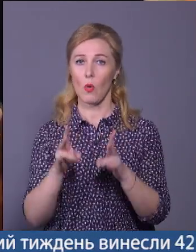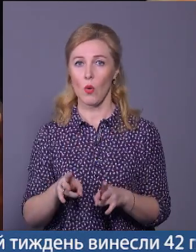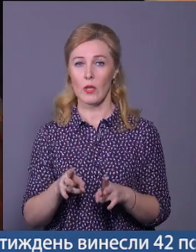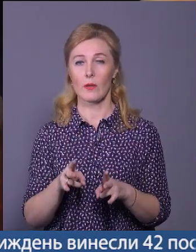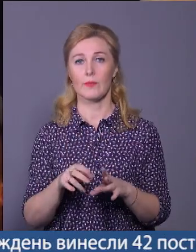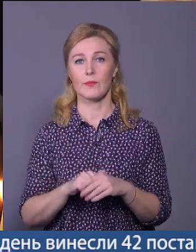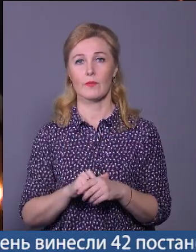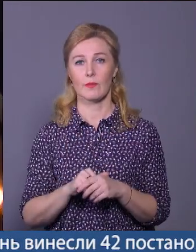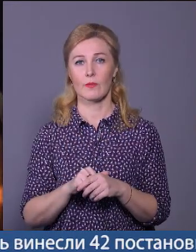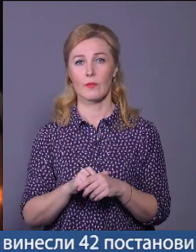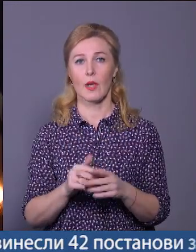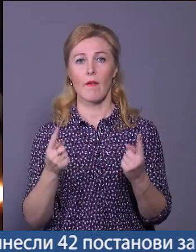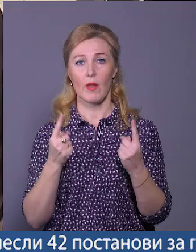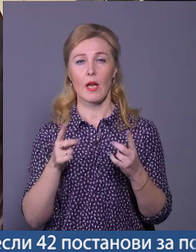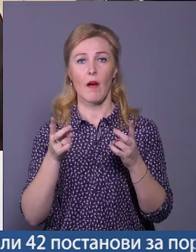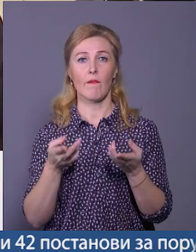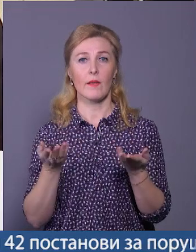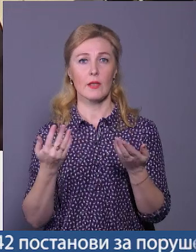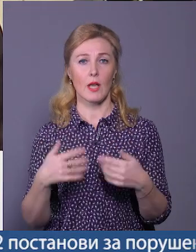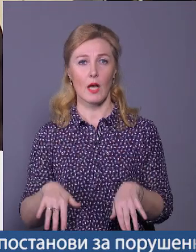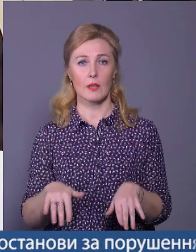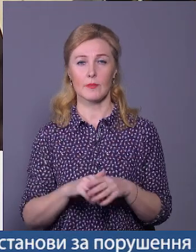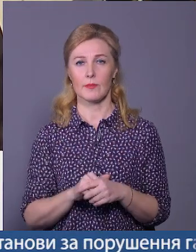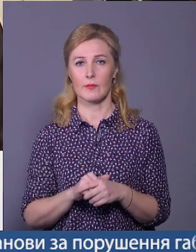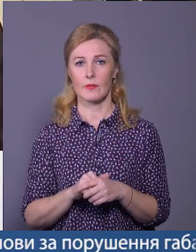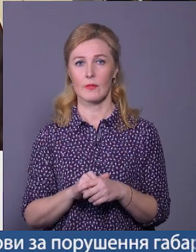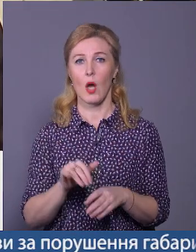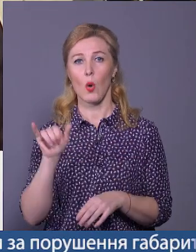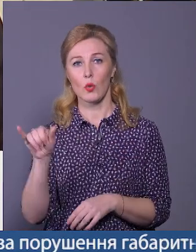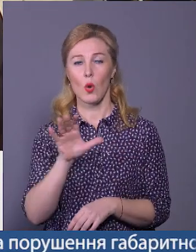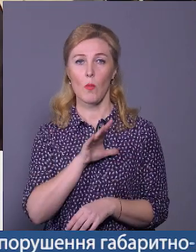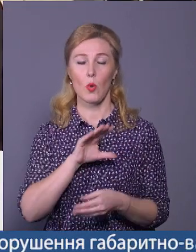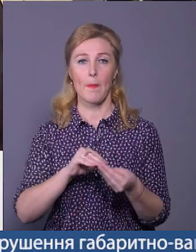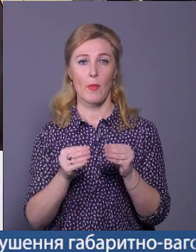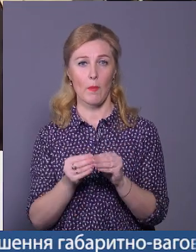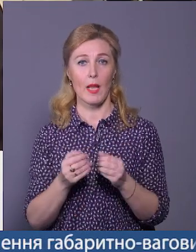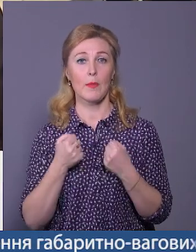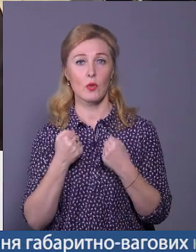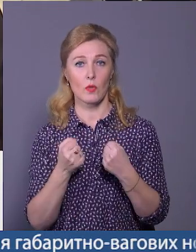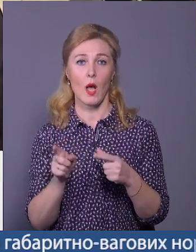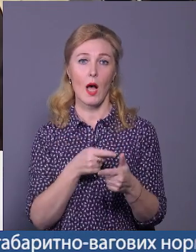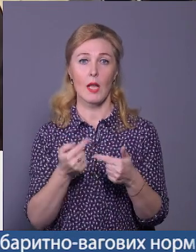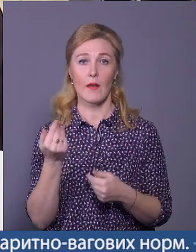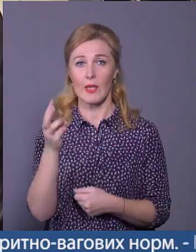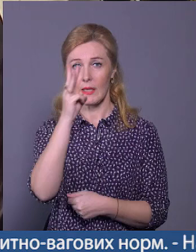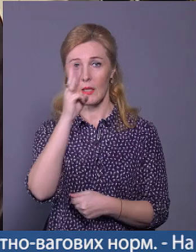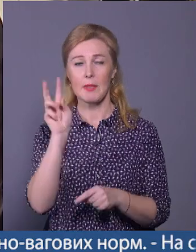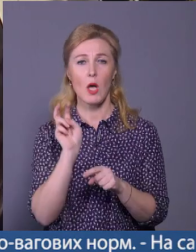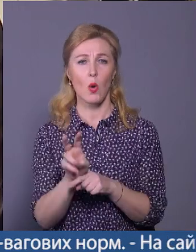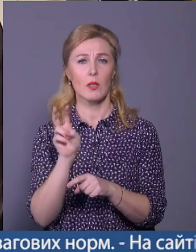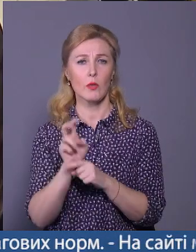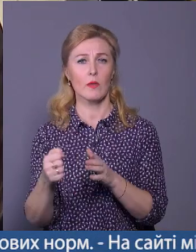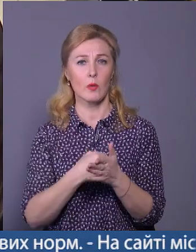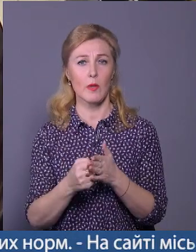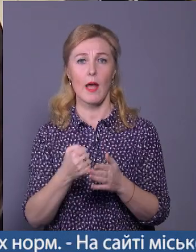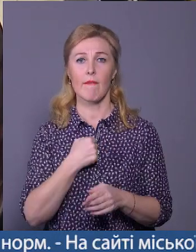Велика горе, велика втрата. В нього були проблеми здоров'я. Але він три місяці ходив до військомату,